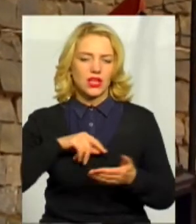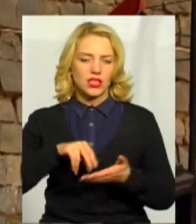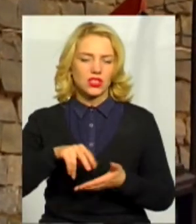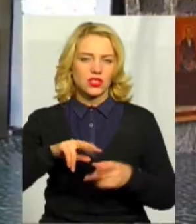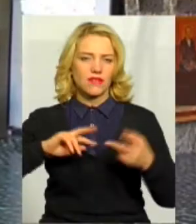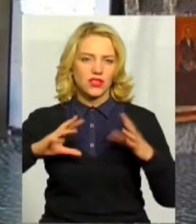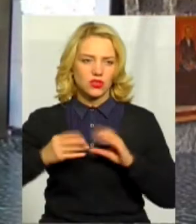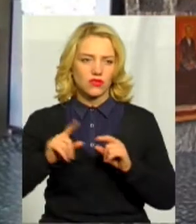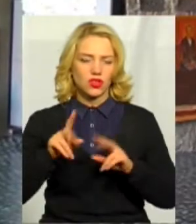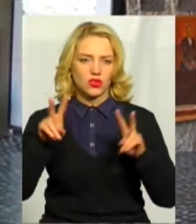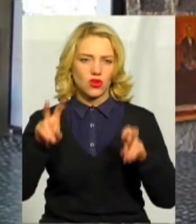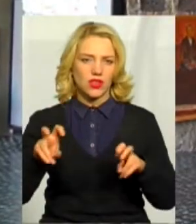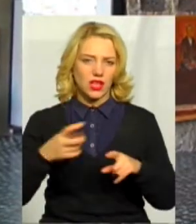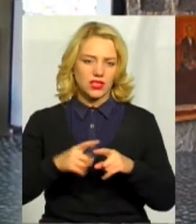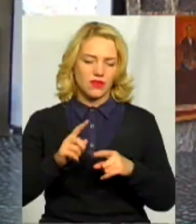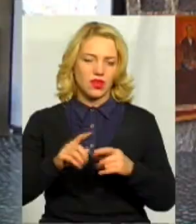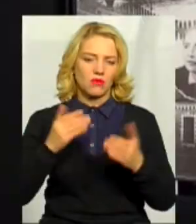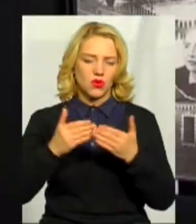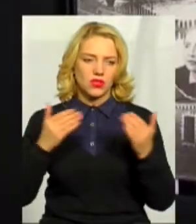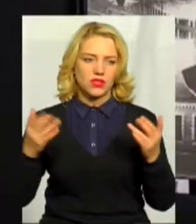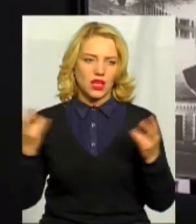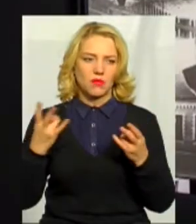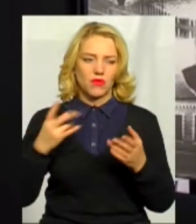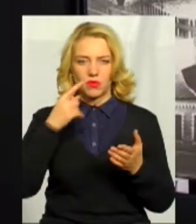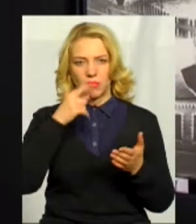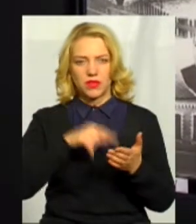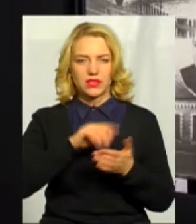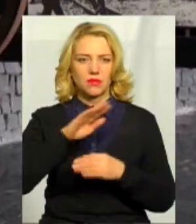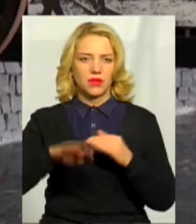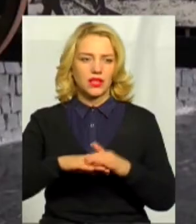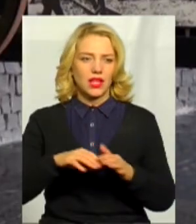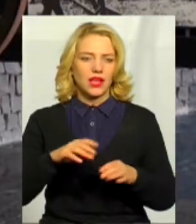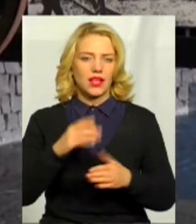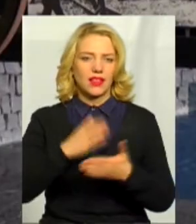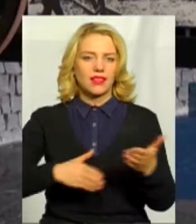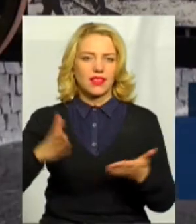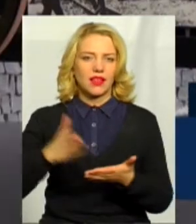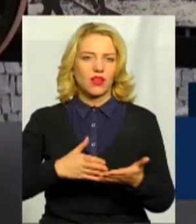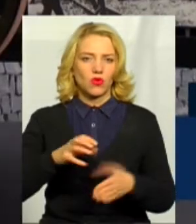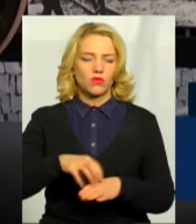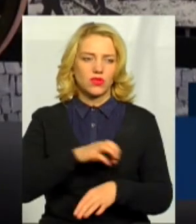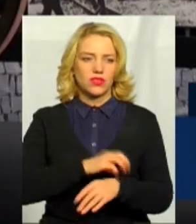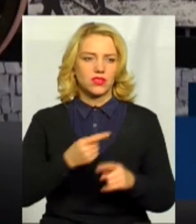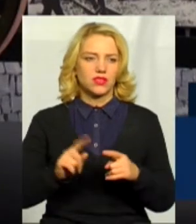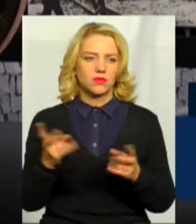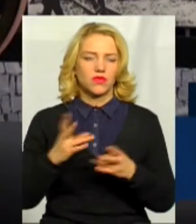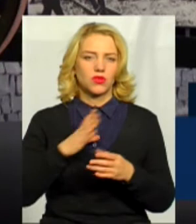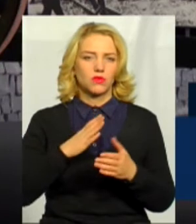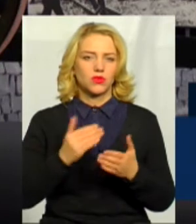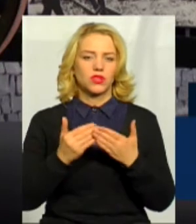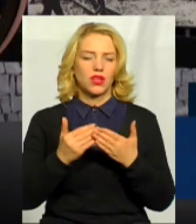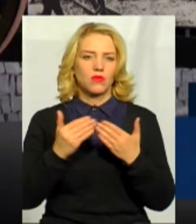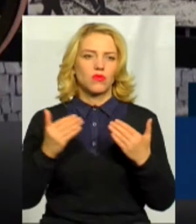назва музею підлягає декомунізації. В разі перейменування музею зміниться концепція. Це має бути музеєм радянської